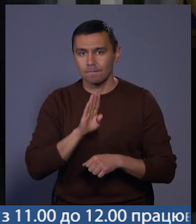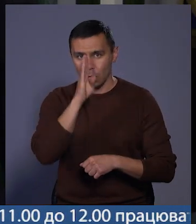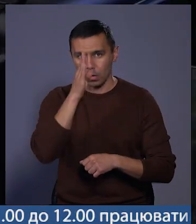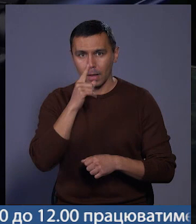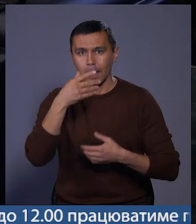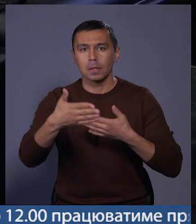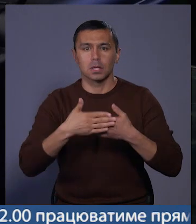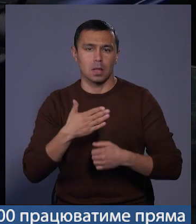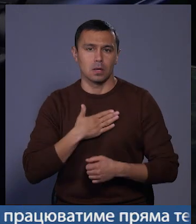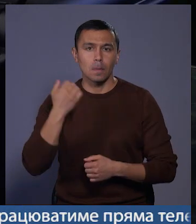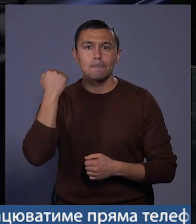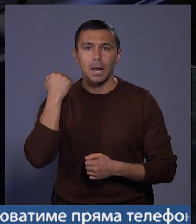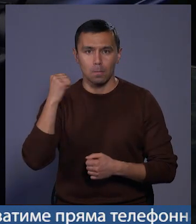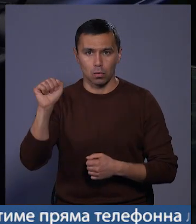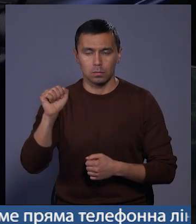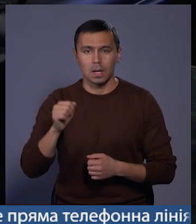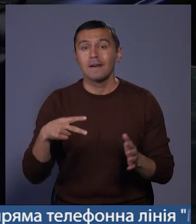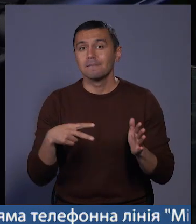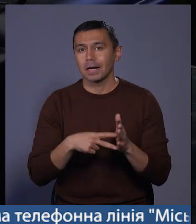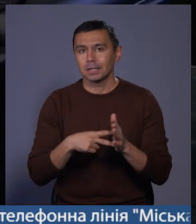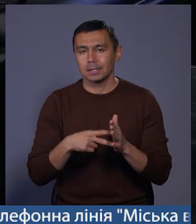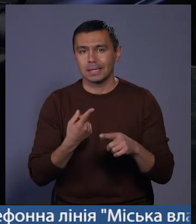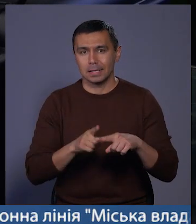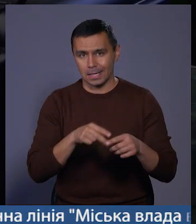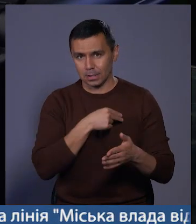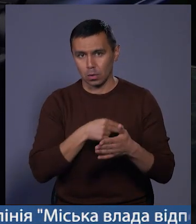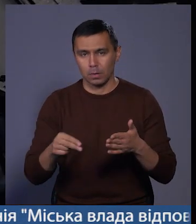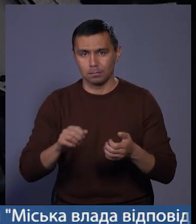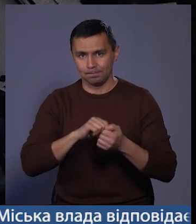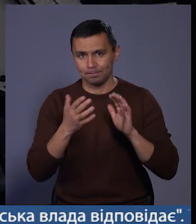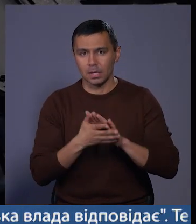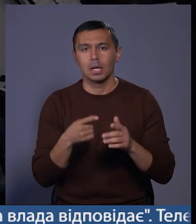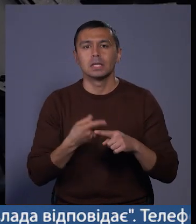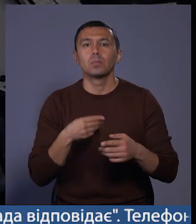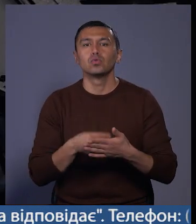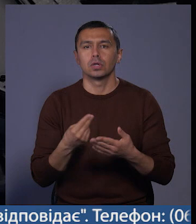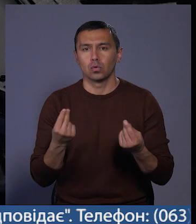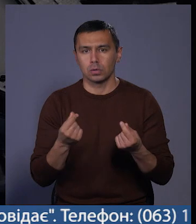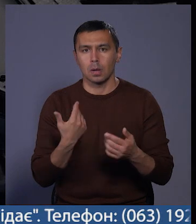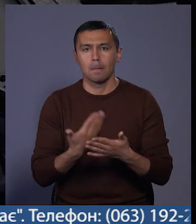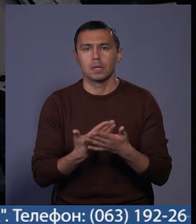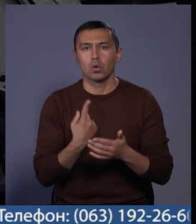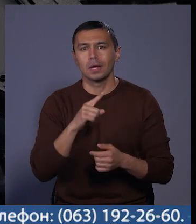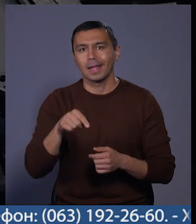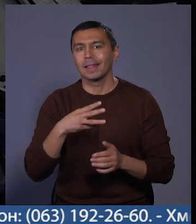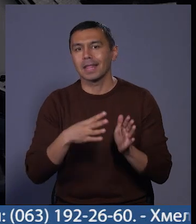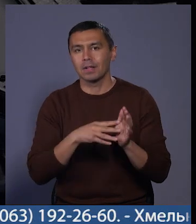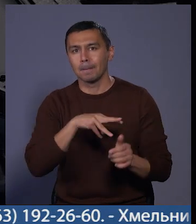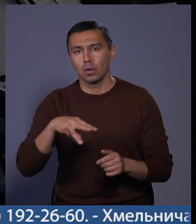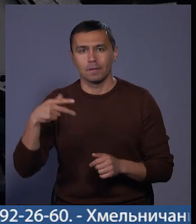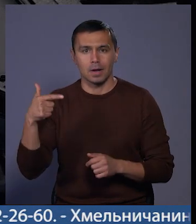і наближати нашу перемогу. Вартість цієї закупівлі – це бюджетні кошти, майже 1,9 мільйона гривень.